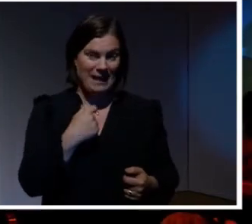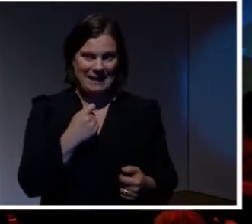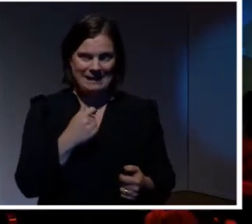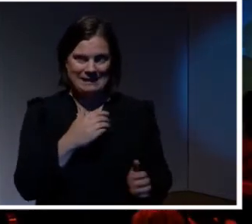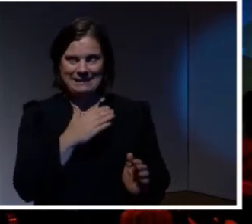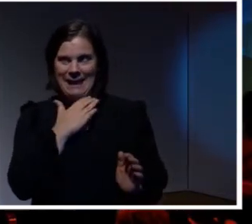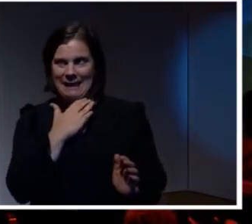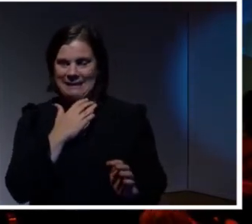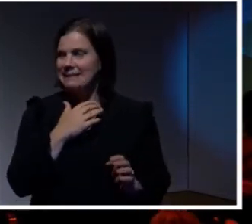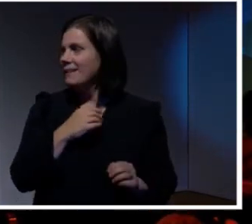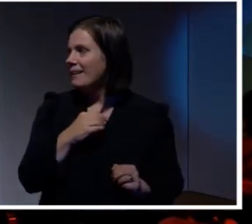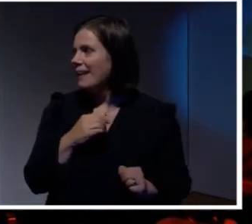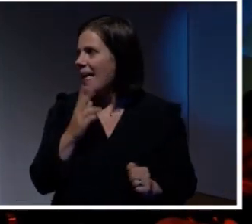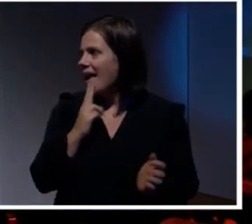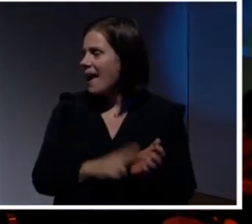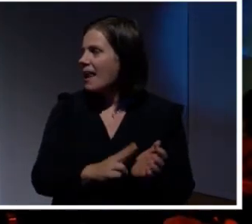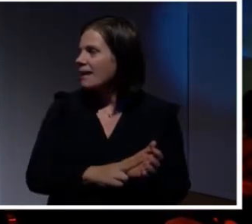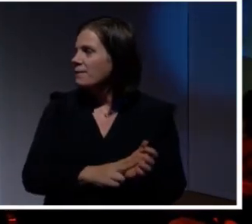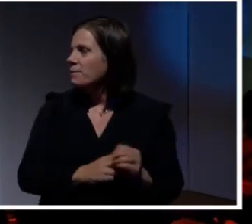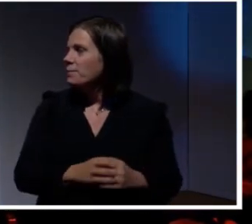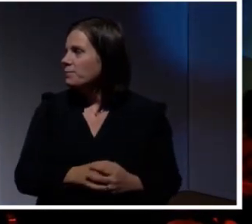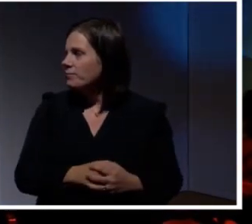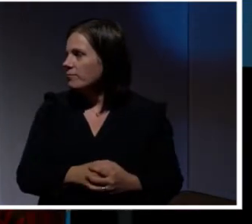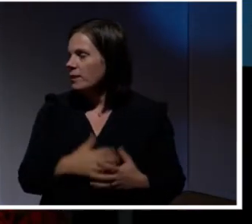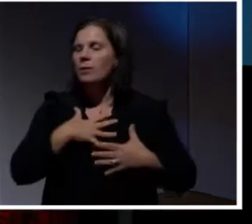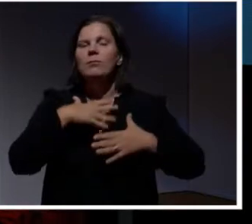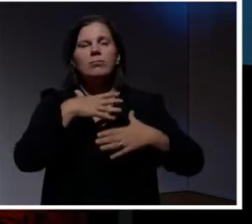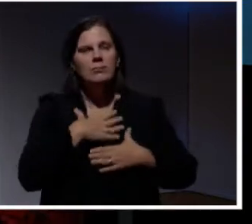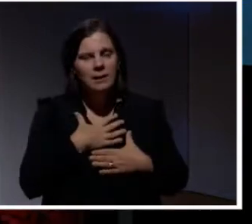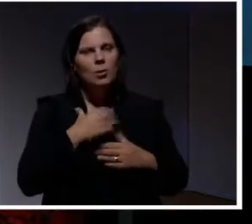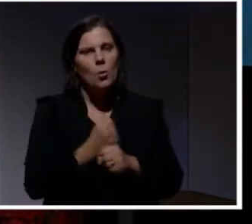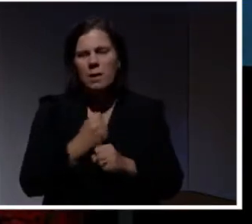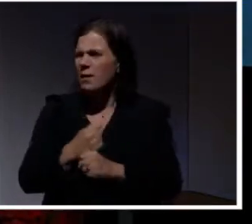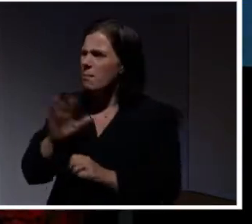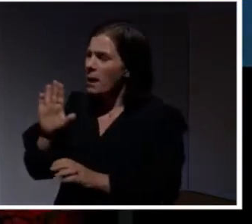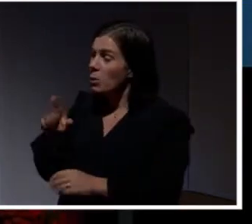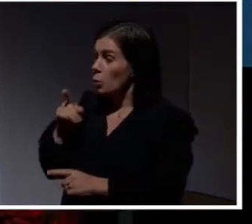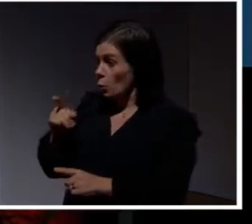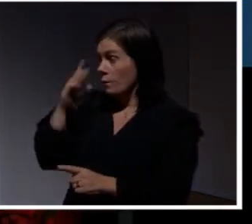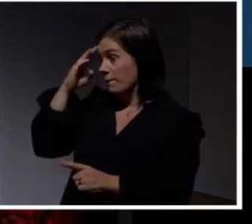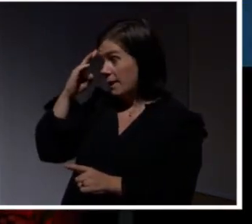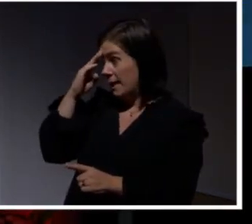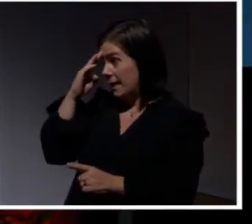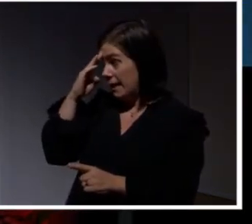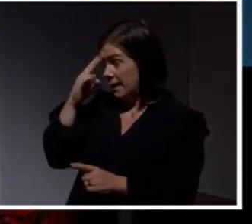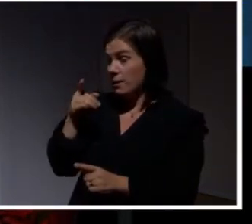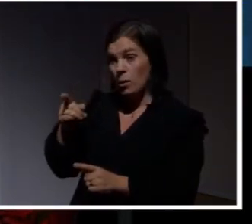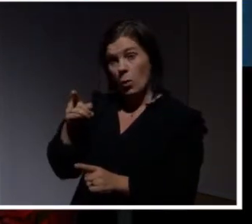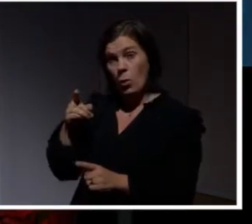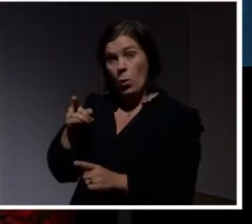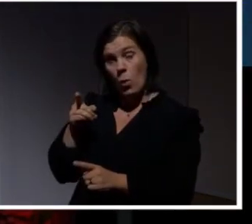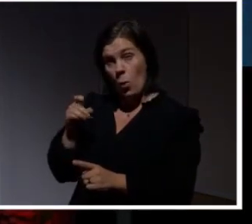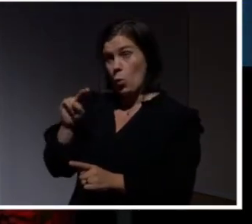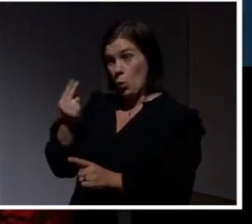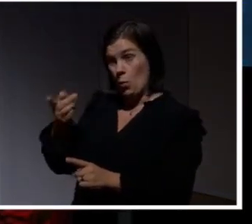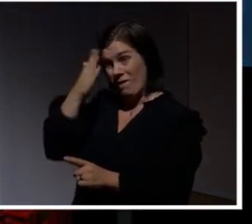skräckslagen. Nej. Om jag ska vara helt ärlig. Så jobbigt. Men ju mer man vet desto mer kan man